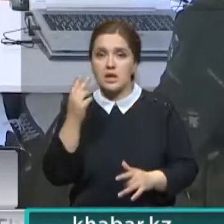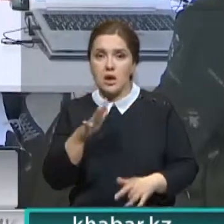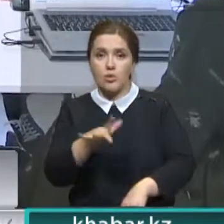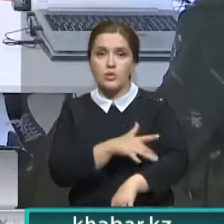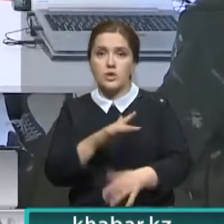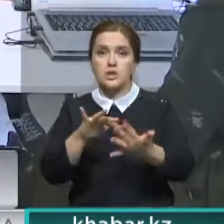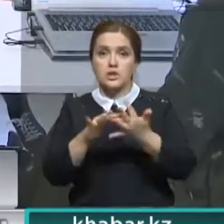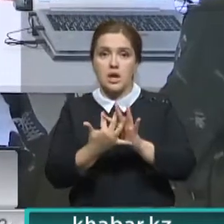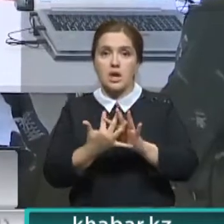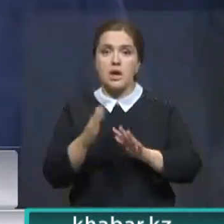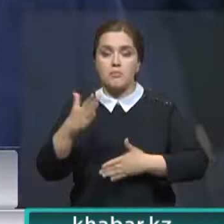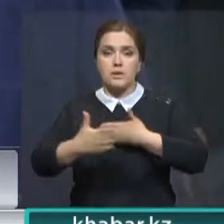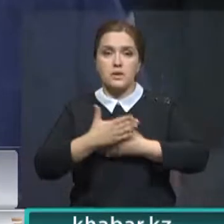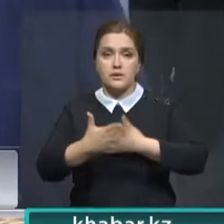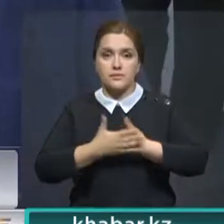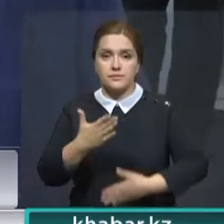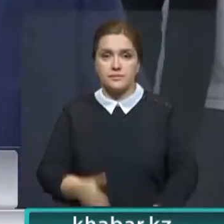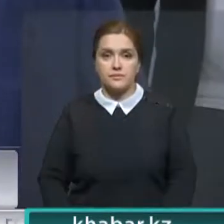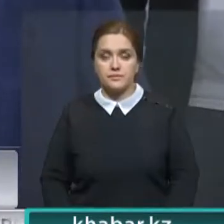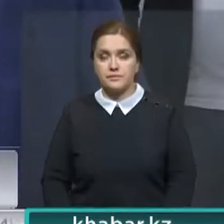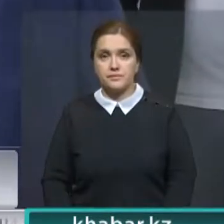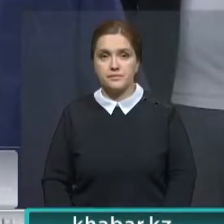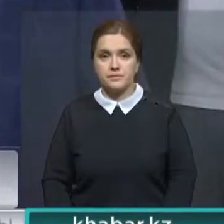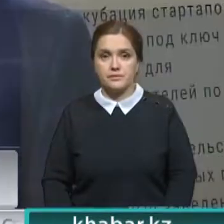услуг на селе министр гарантировал наказание.